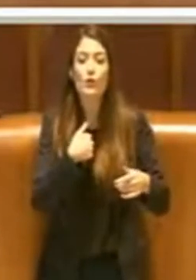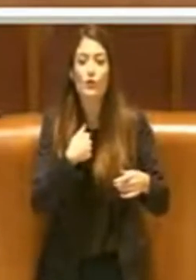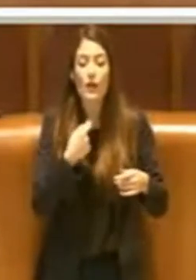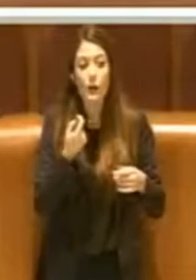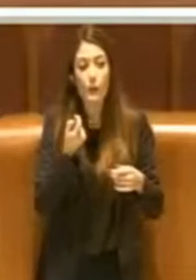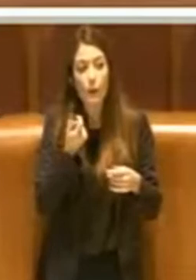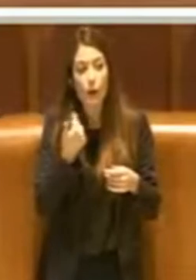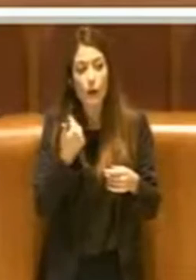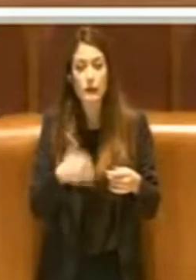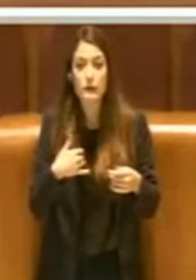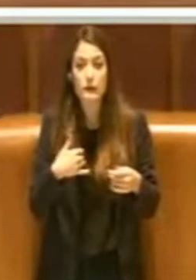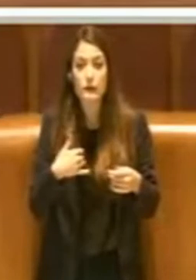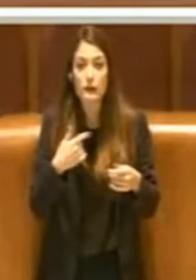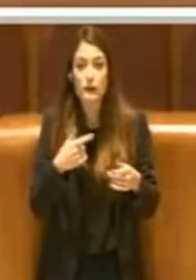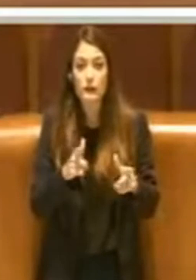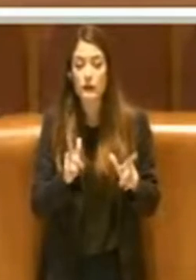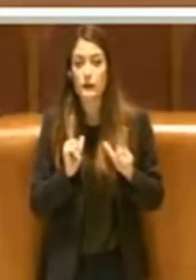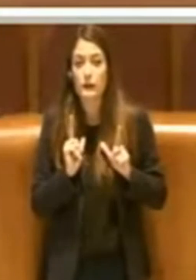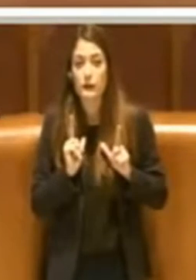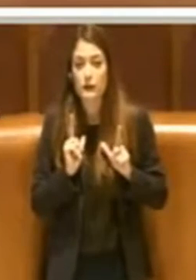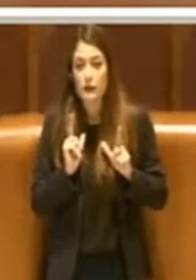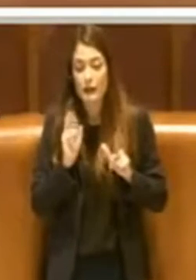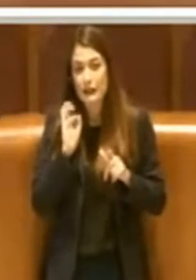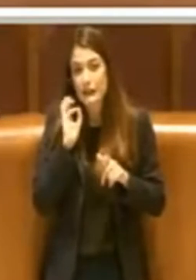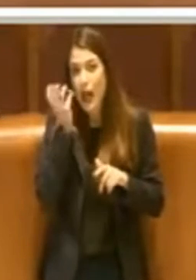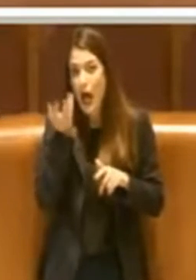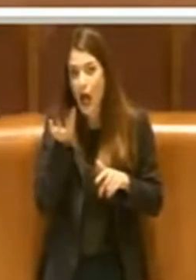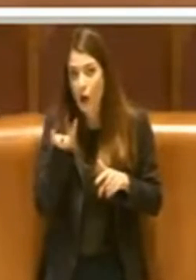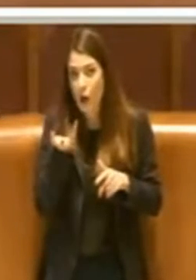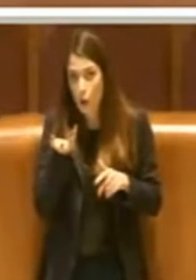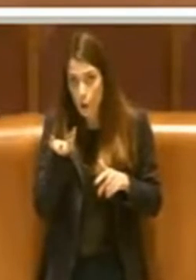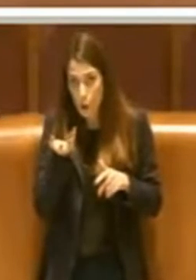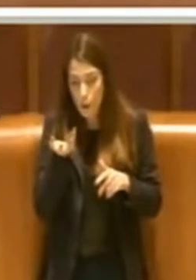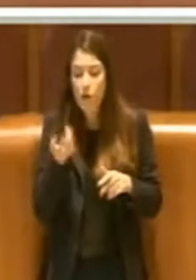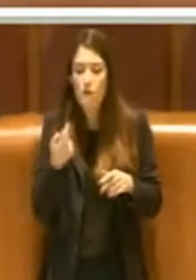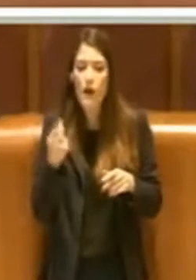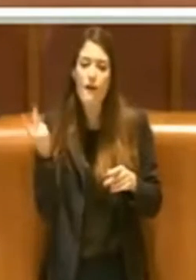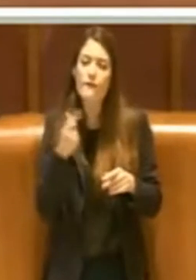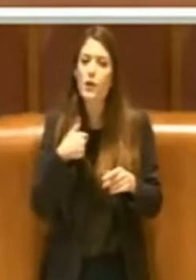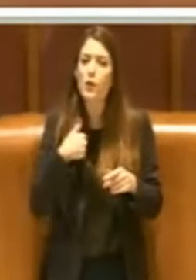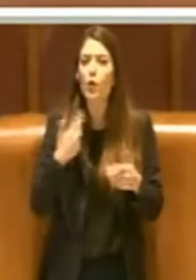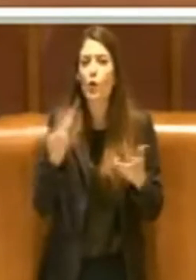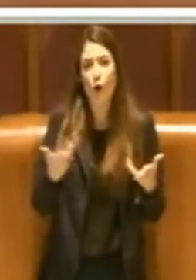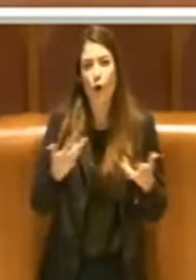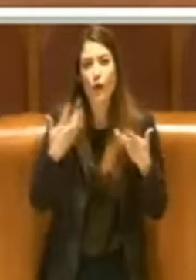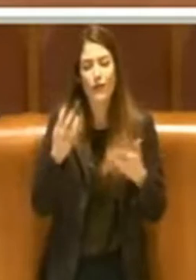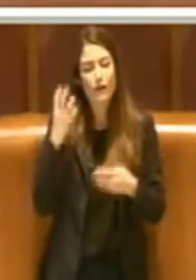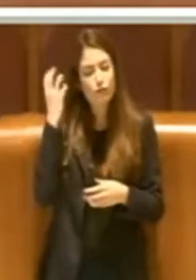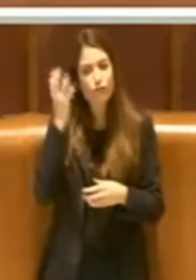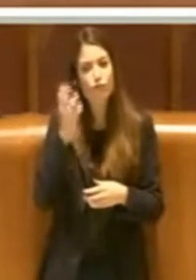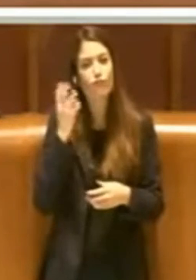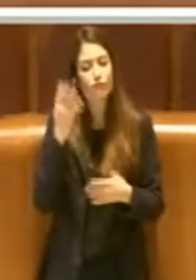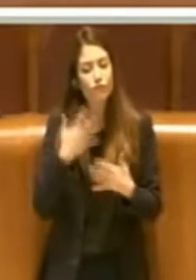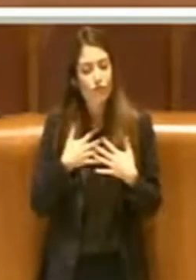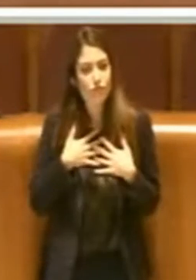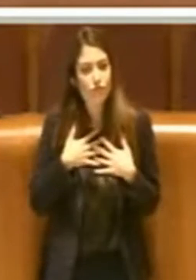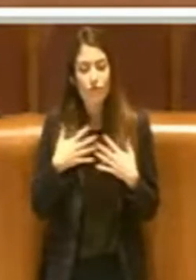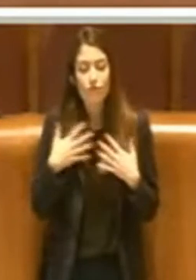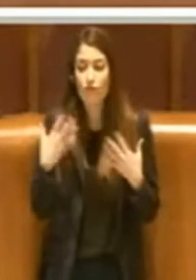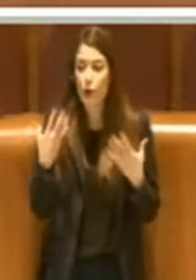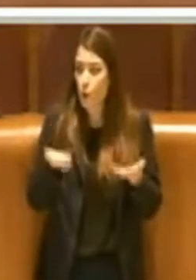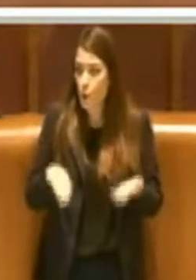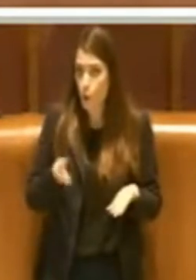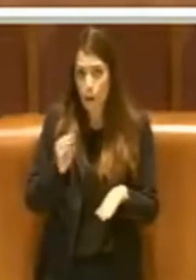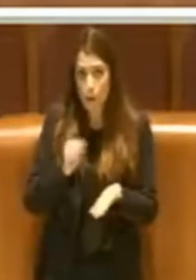onestamente un effetto molto strano. Sono però contento e orgoglioso di essere qui oggi,